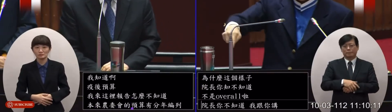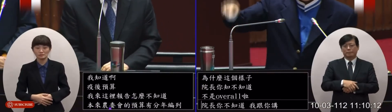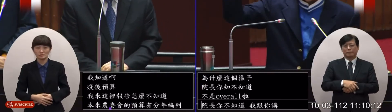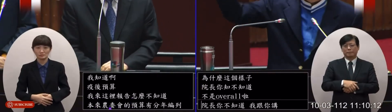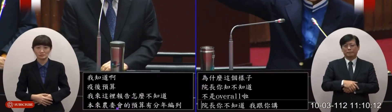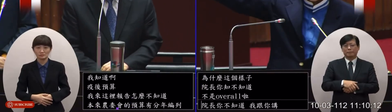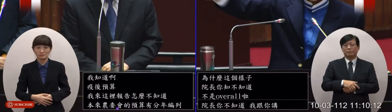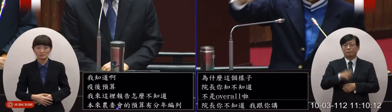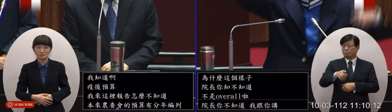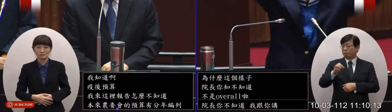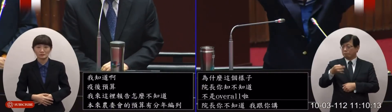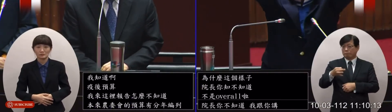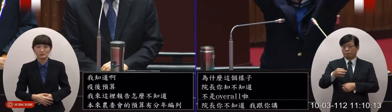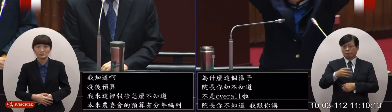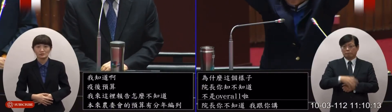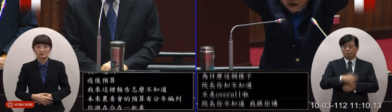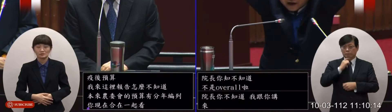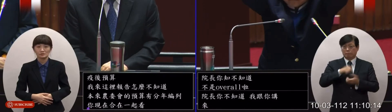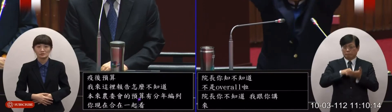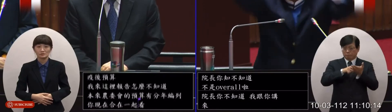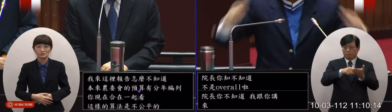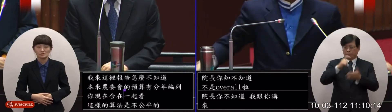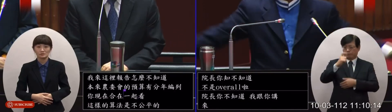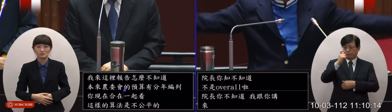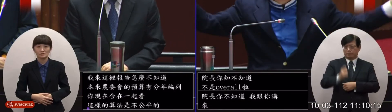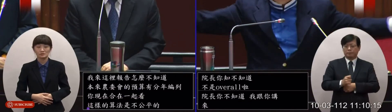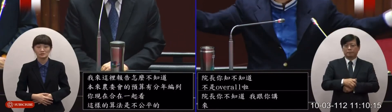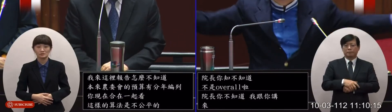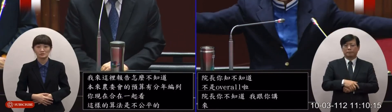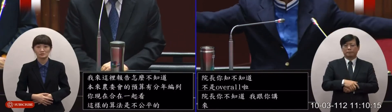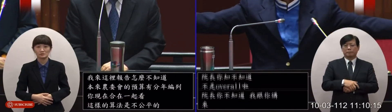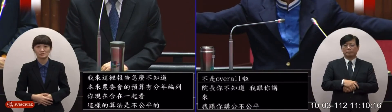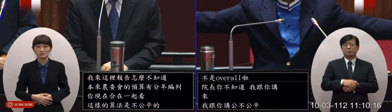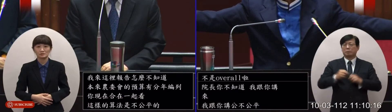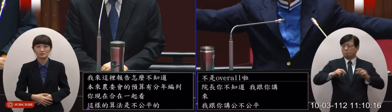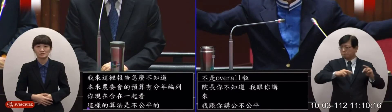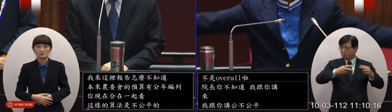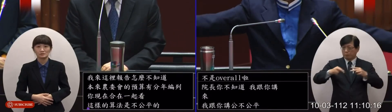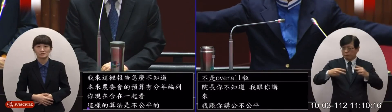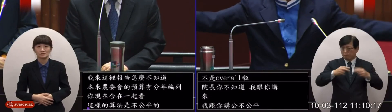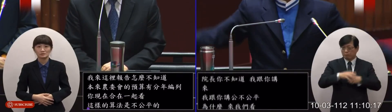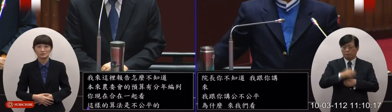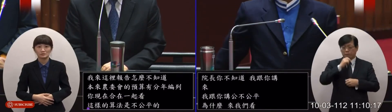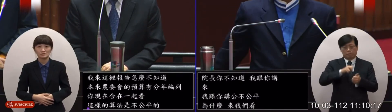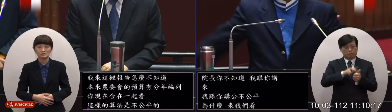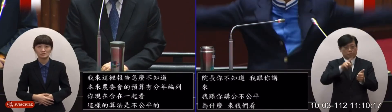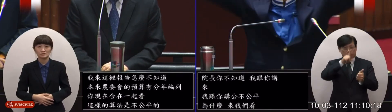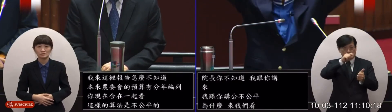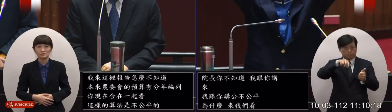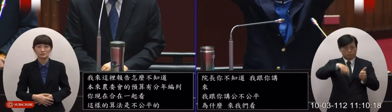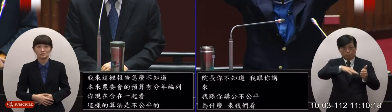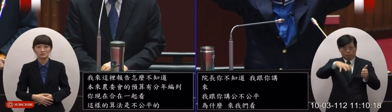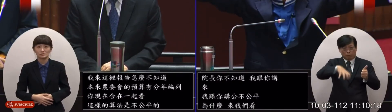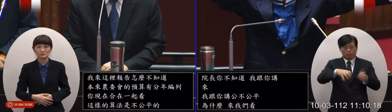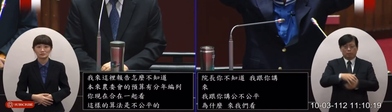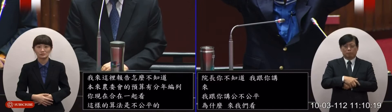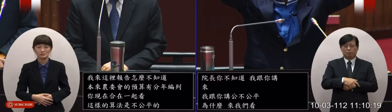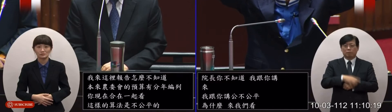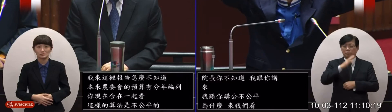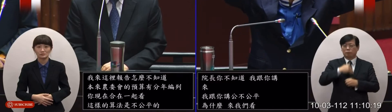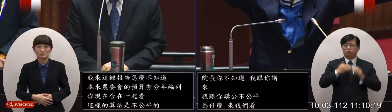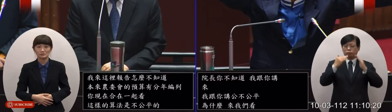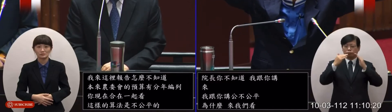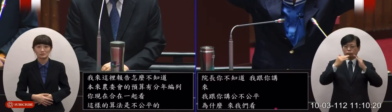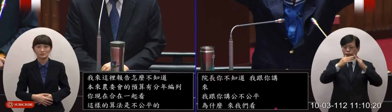這個錢為什麼要把別人的10億改善養機場養機場機